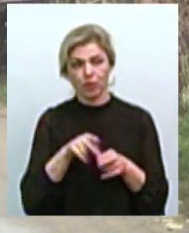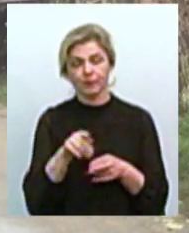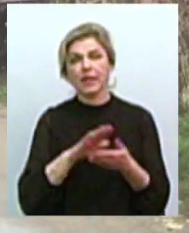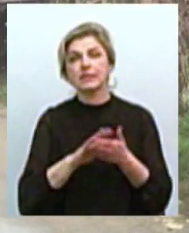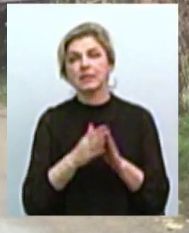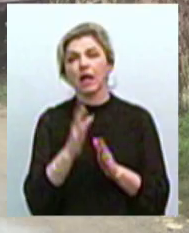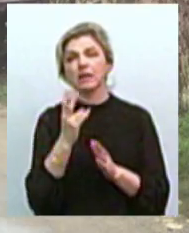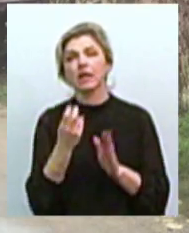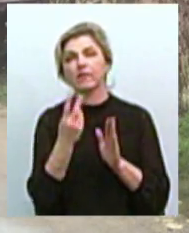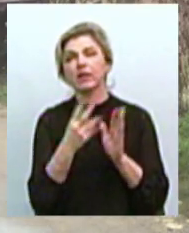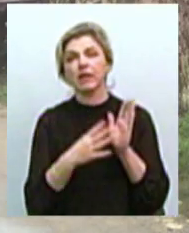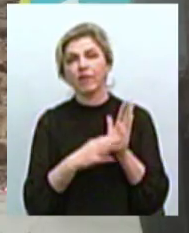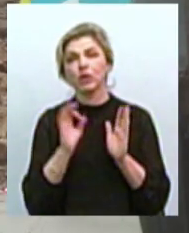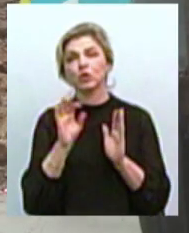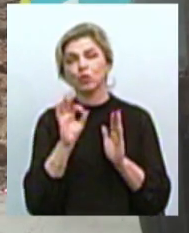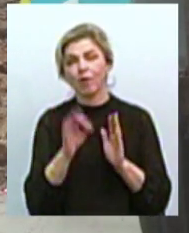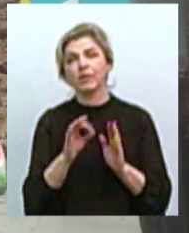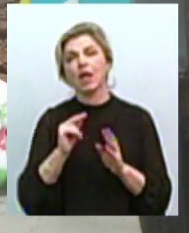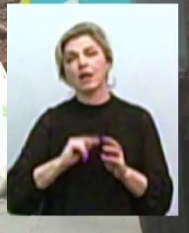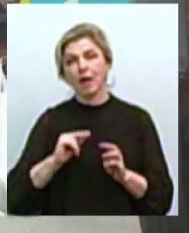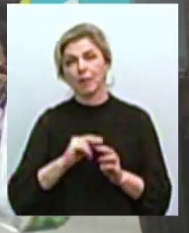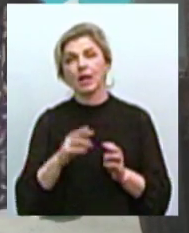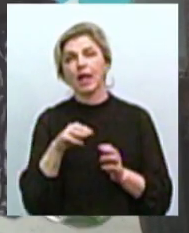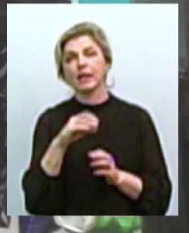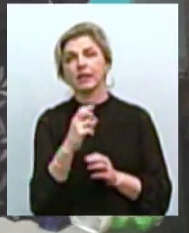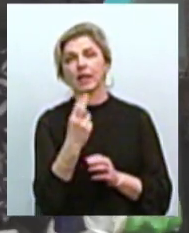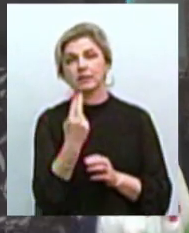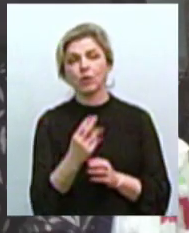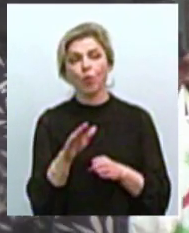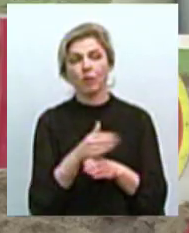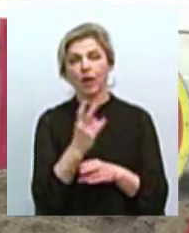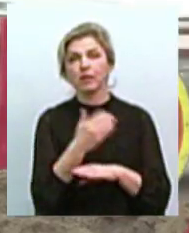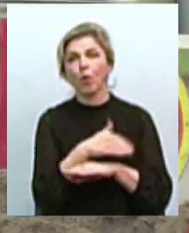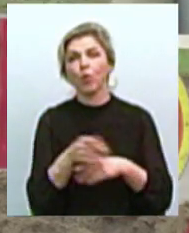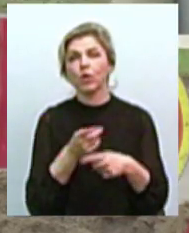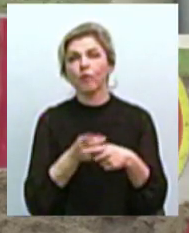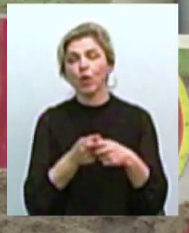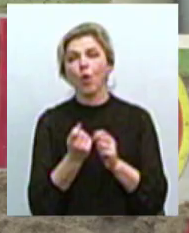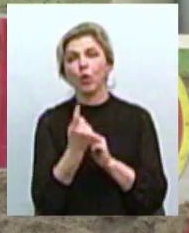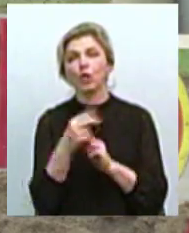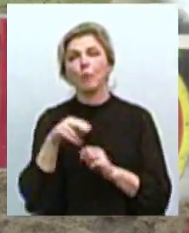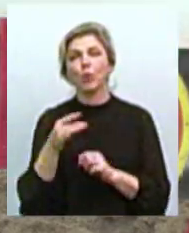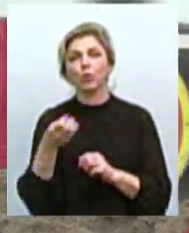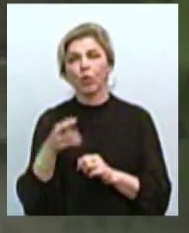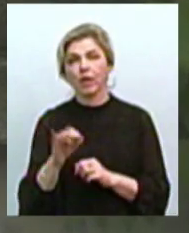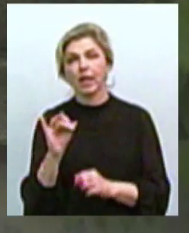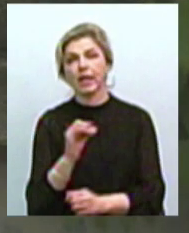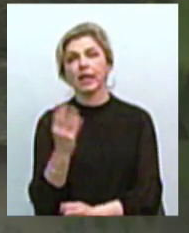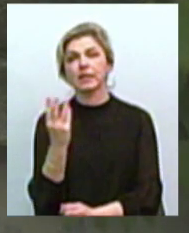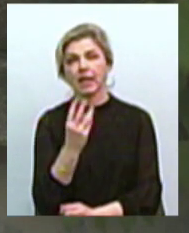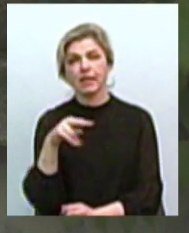29 жовтня працівники Миколаївської теплоелектроцентралі ліквідують на розі вулиць 11-ї повздовжнії та 3-ї лінії.